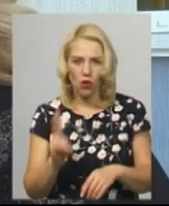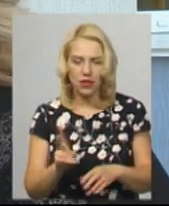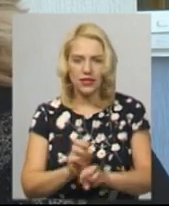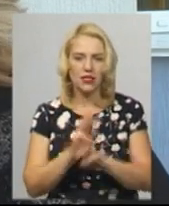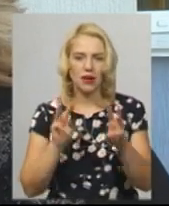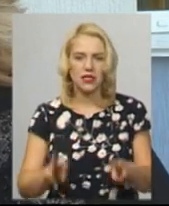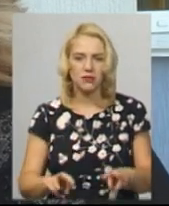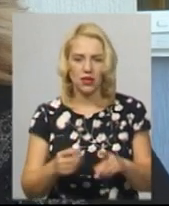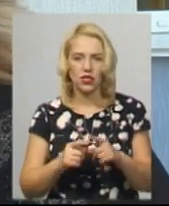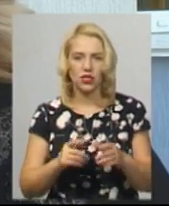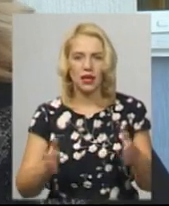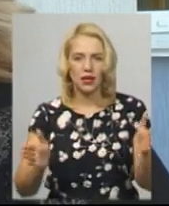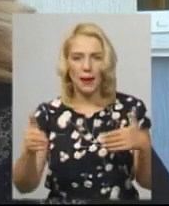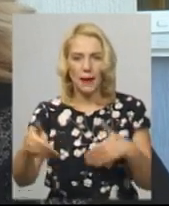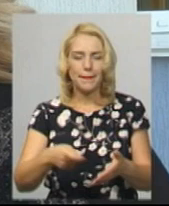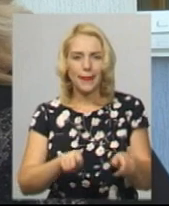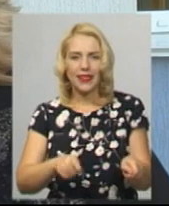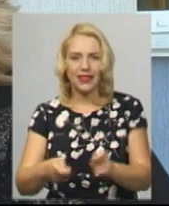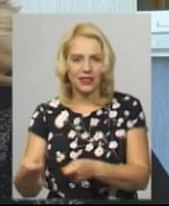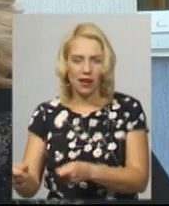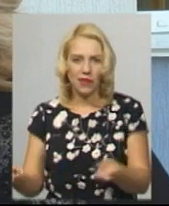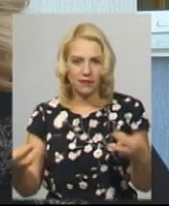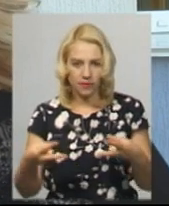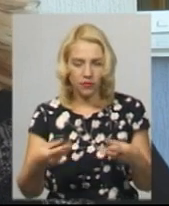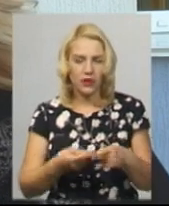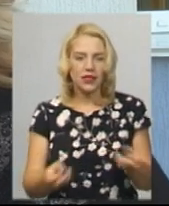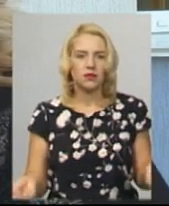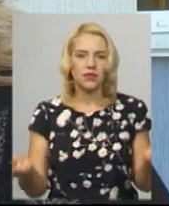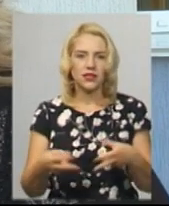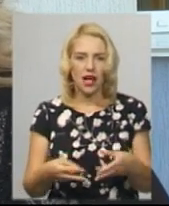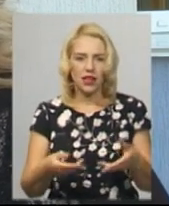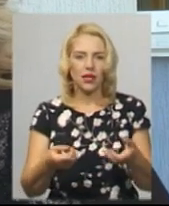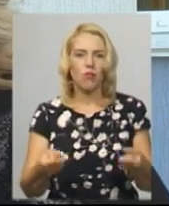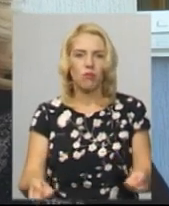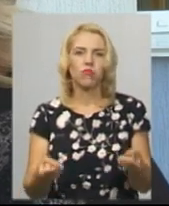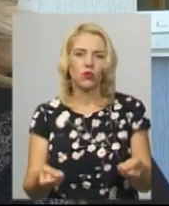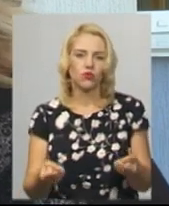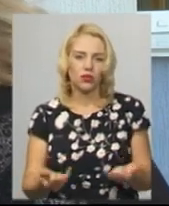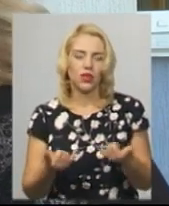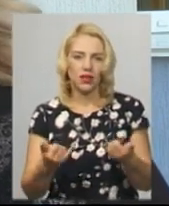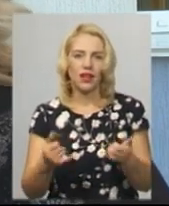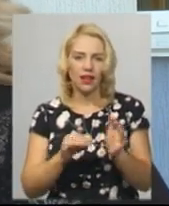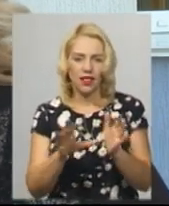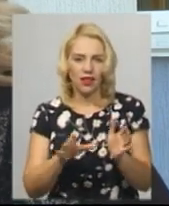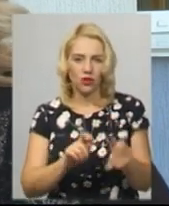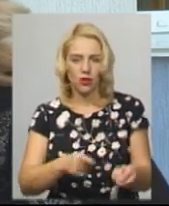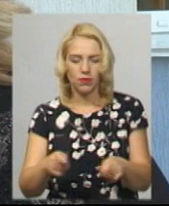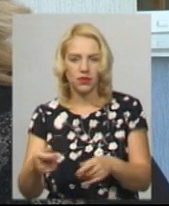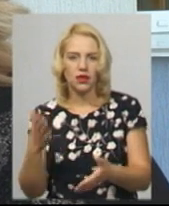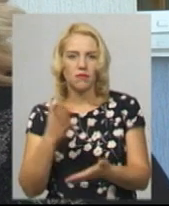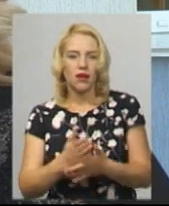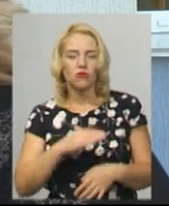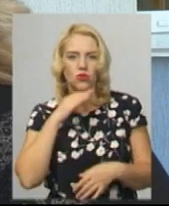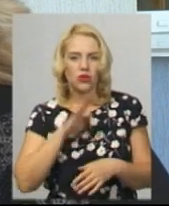індукційними плитами, спеціальним посудом для індукційних плит. Достатню кількість маємо